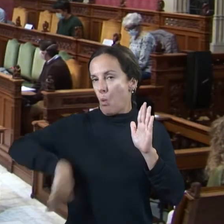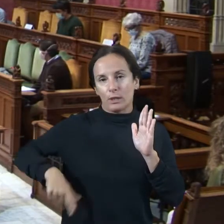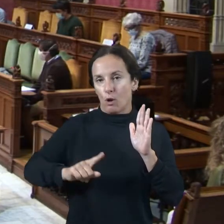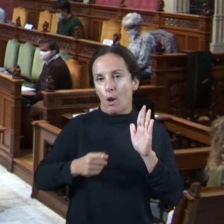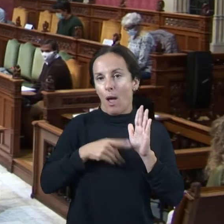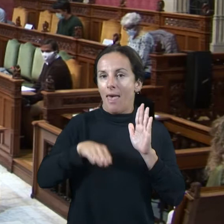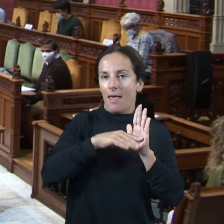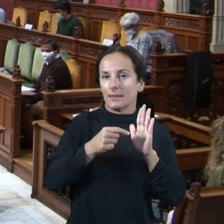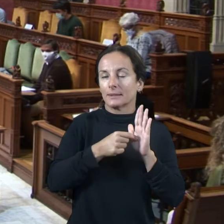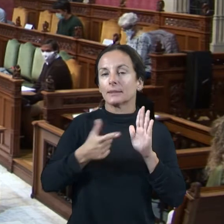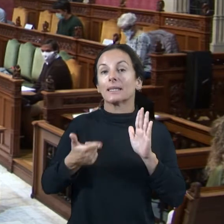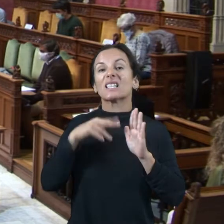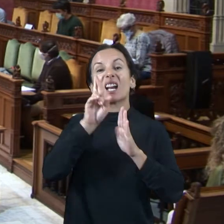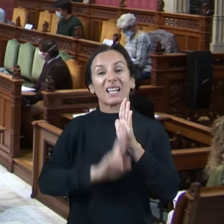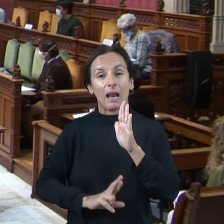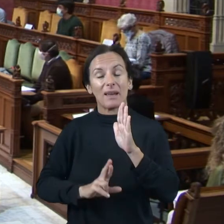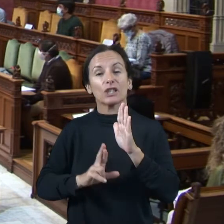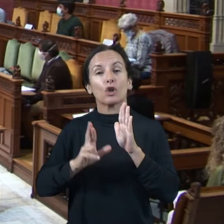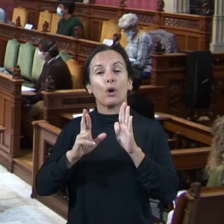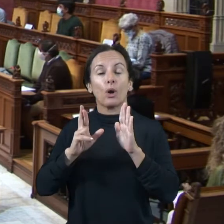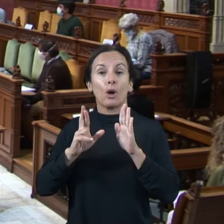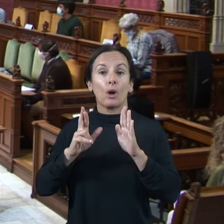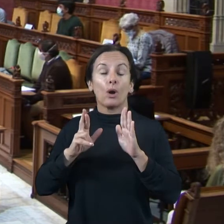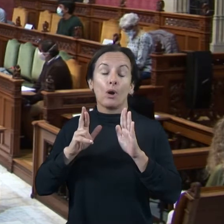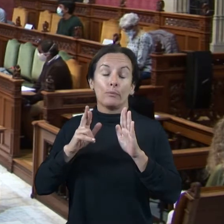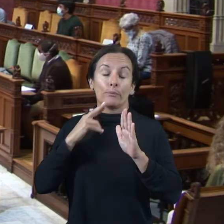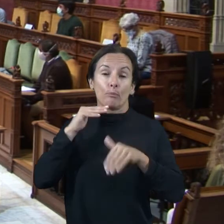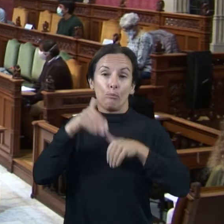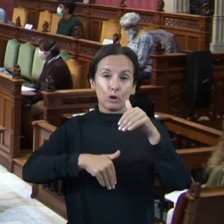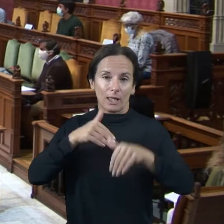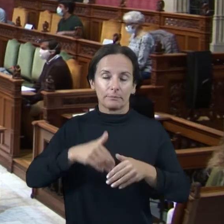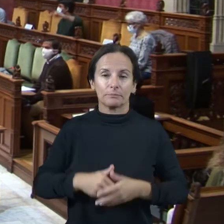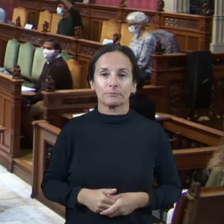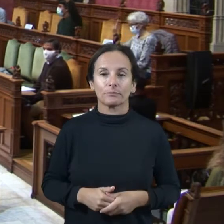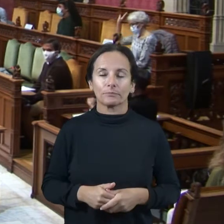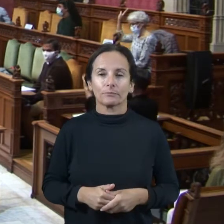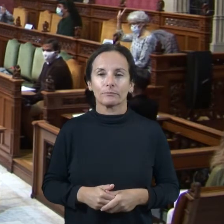funcionament del Consell Esportiu de Mallorca si vols semblar passam a la votació Vots a favor?